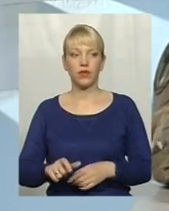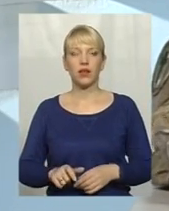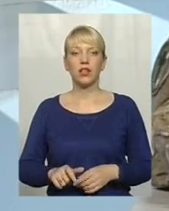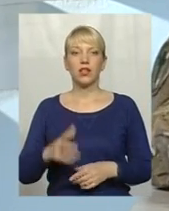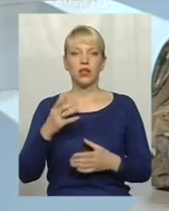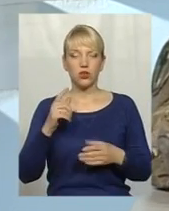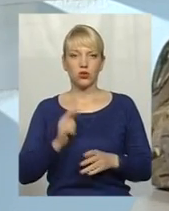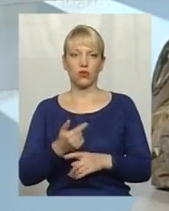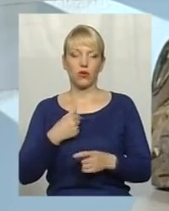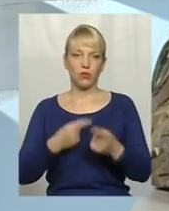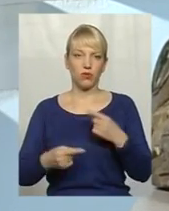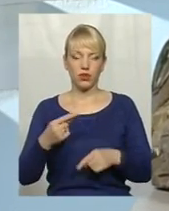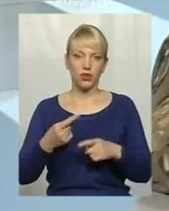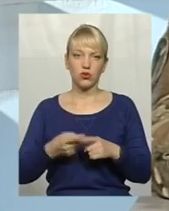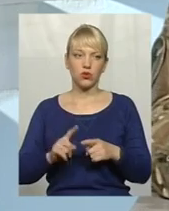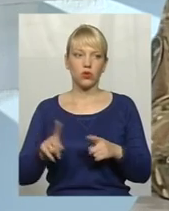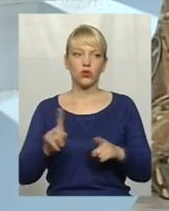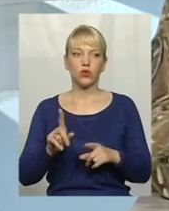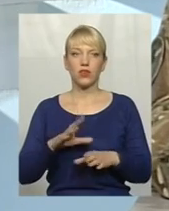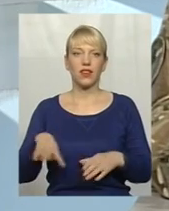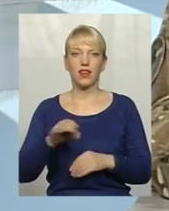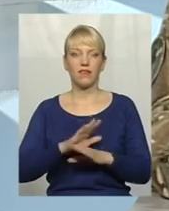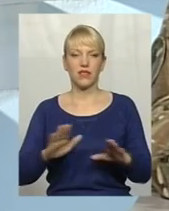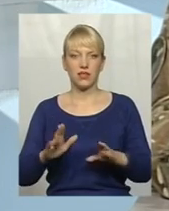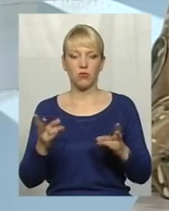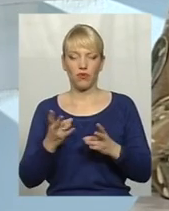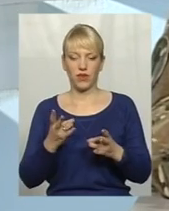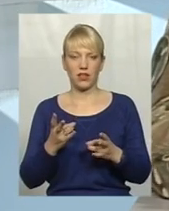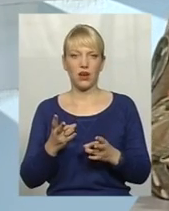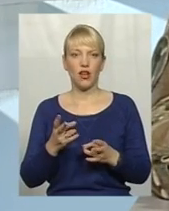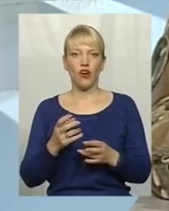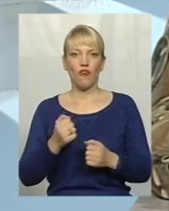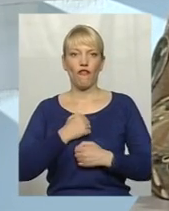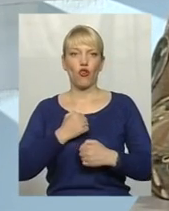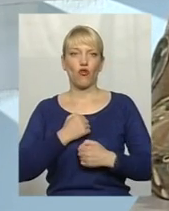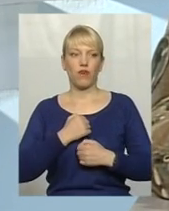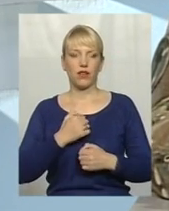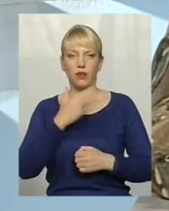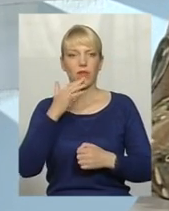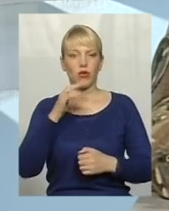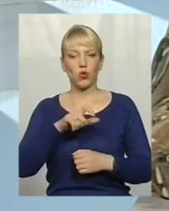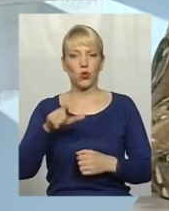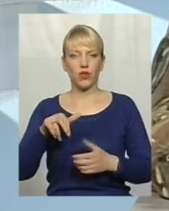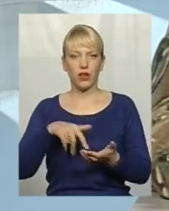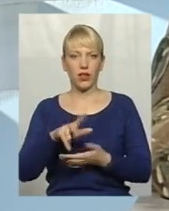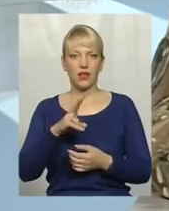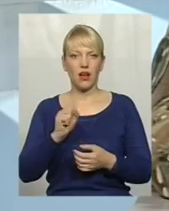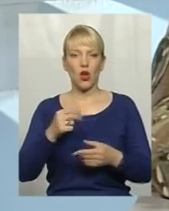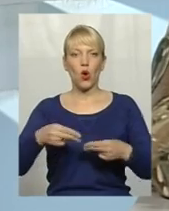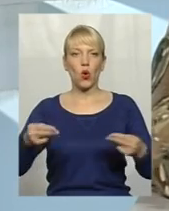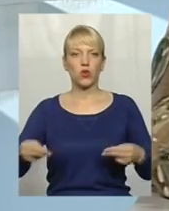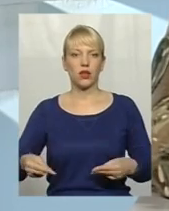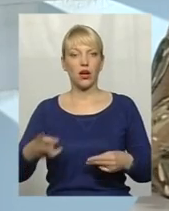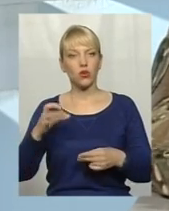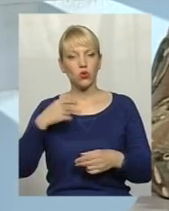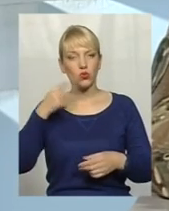возвращайтесь до того, що не всі повинні, може, і воювати. Зараз люди вже йдуть на контракт. Но я думаю, що всі повинні якось